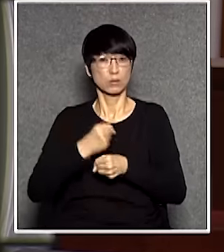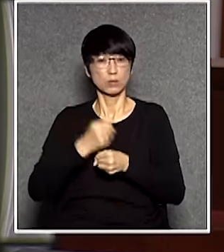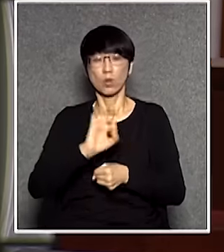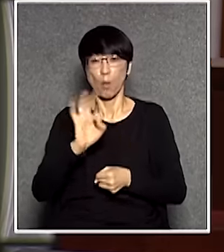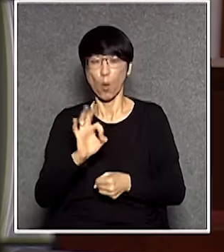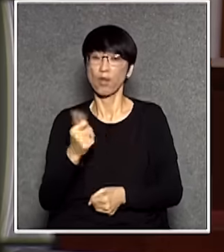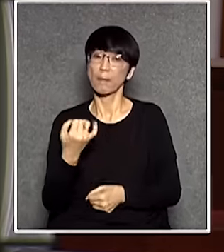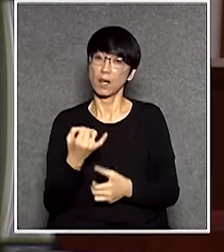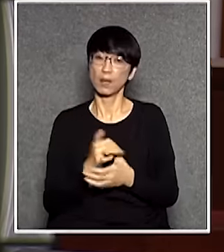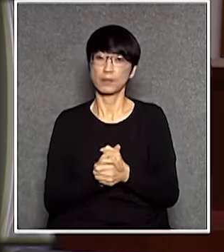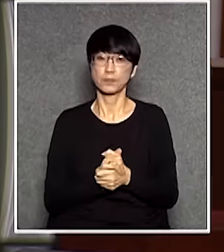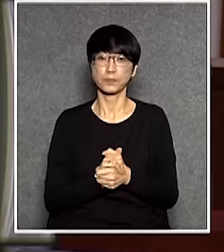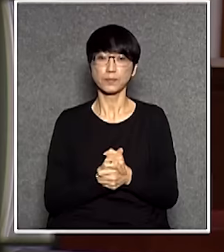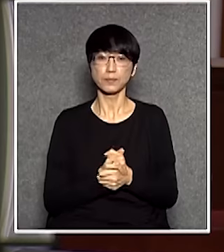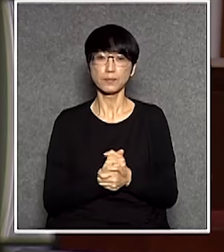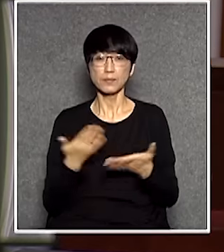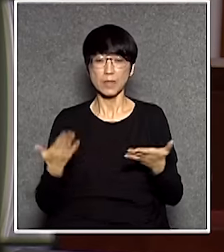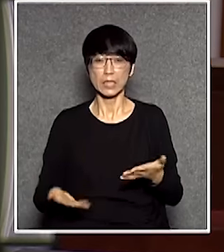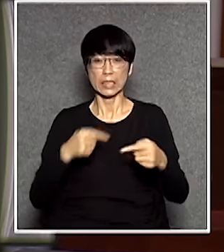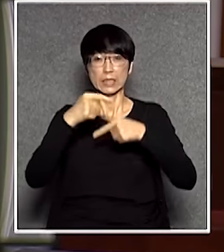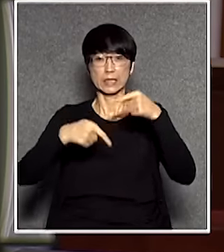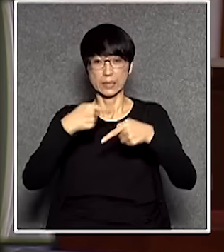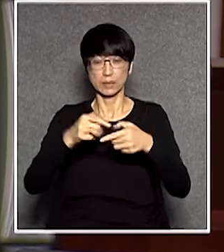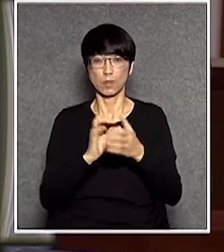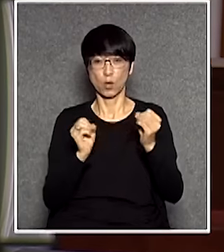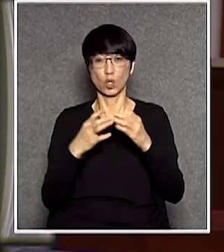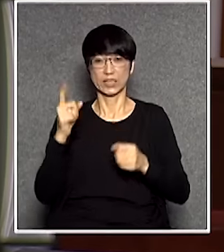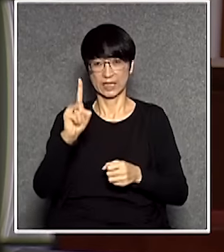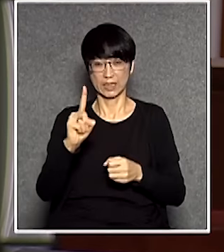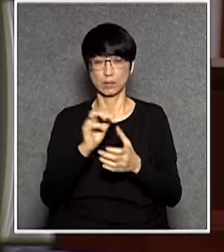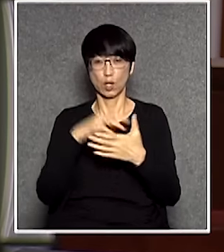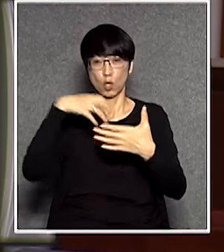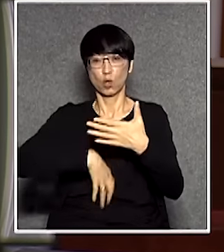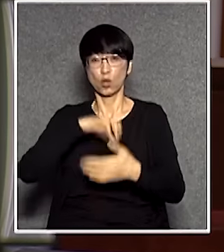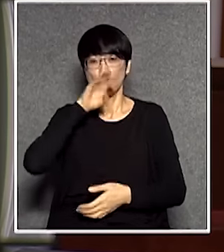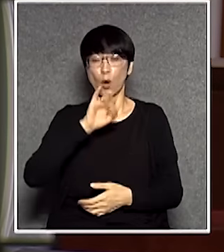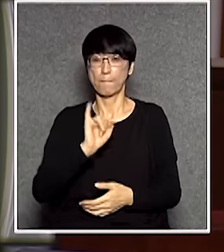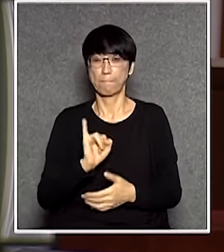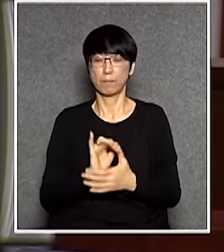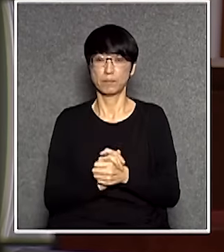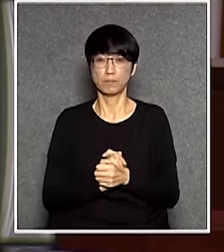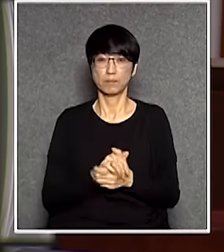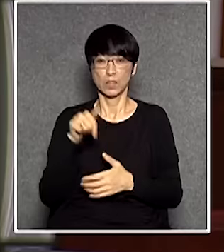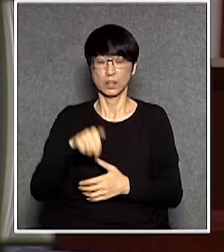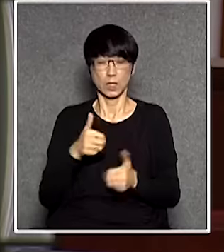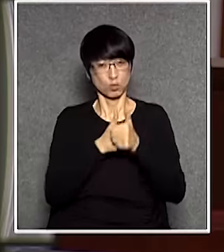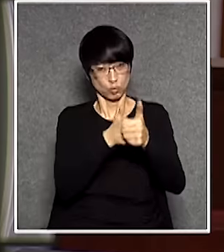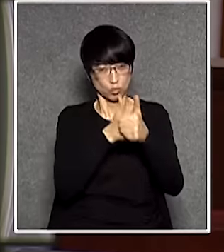呢現在又在這裡談我們就開了一次會內容就不說了就是說我們都要追究